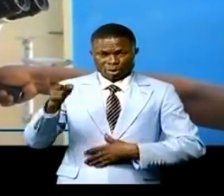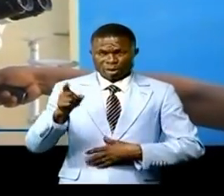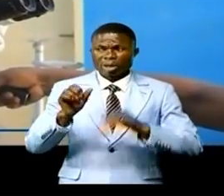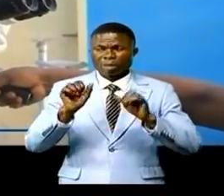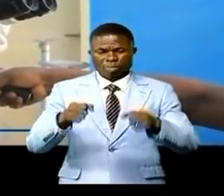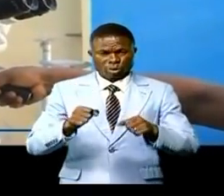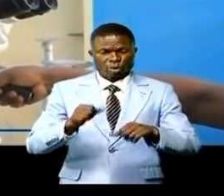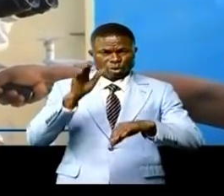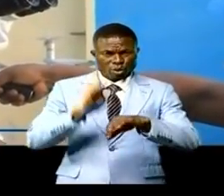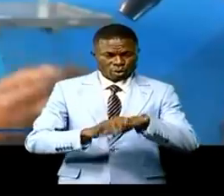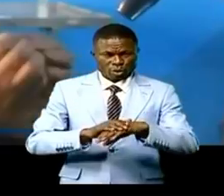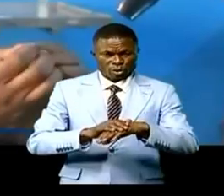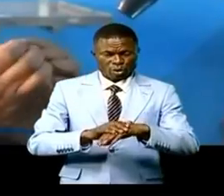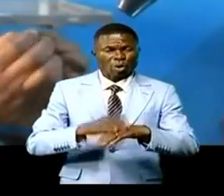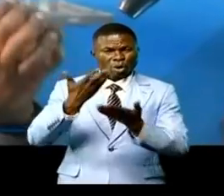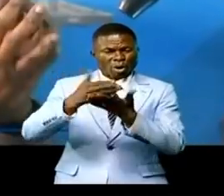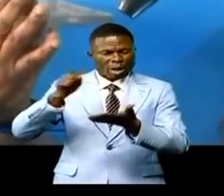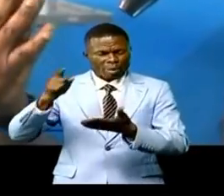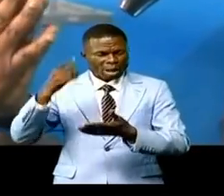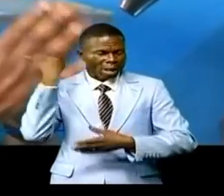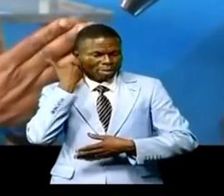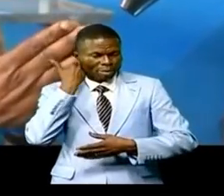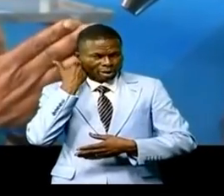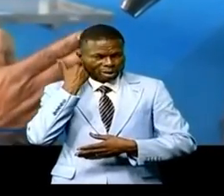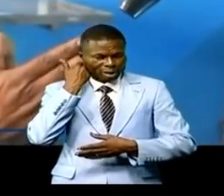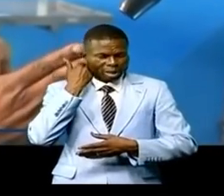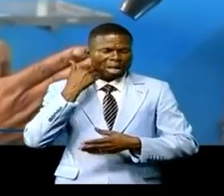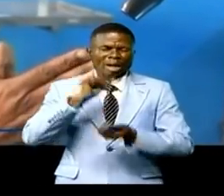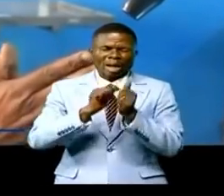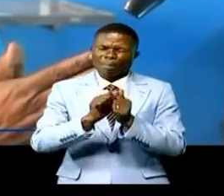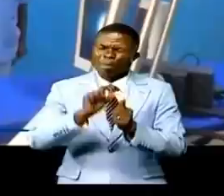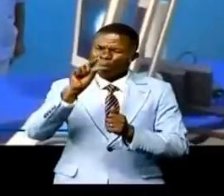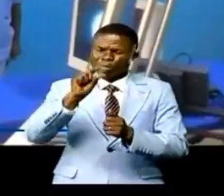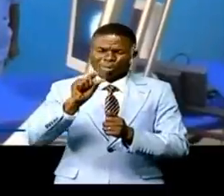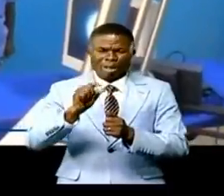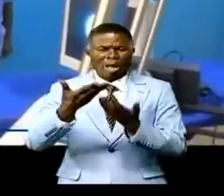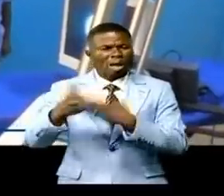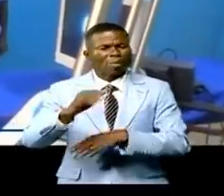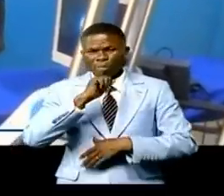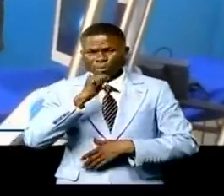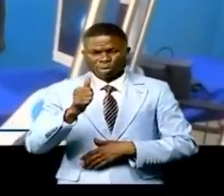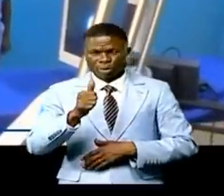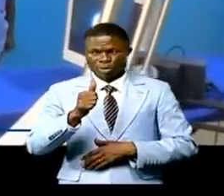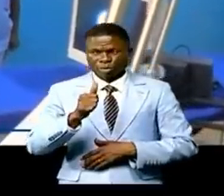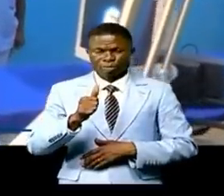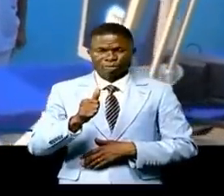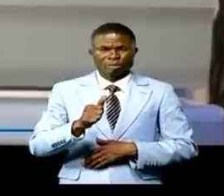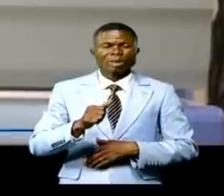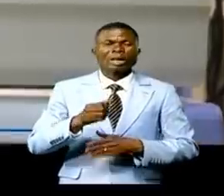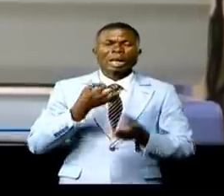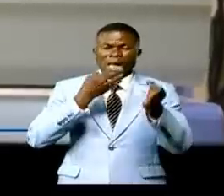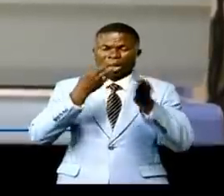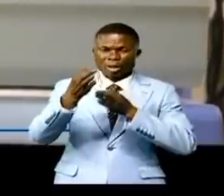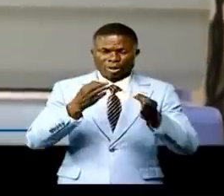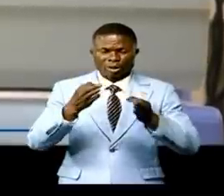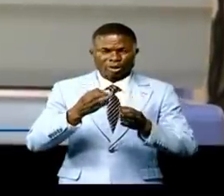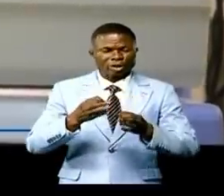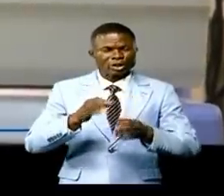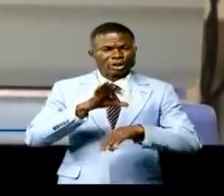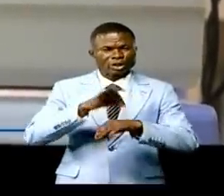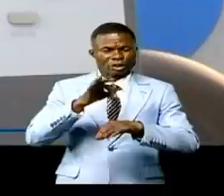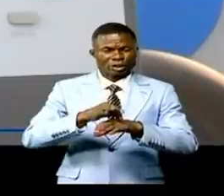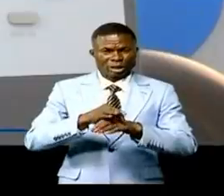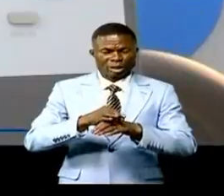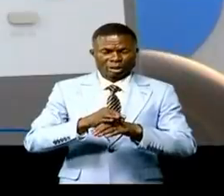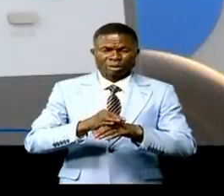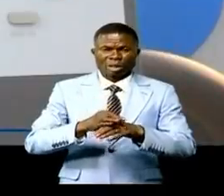aller toucher ces histoires là en créant moins de problèmes possibles cet homme des sciences a fait savoir que grâce au microscope